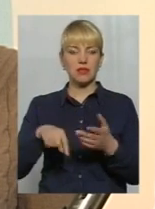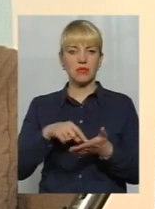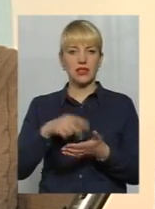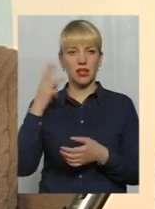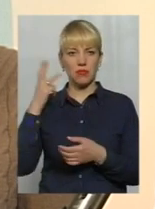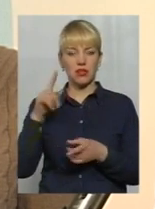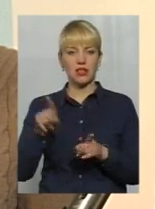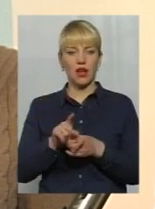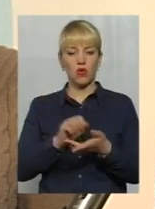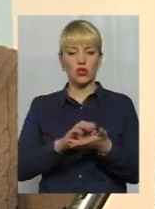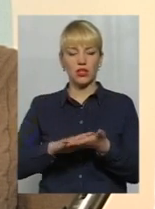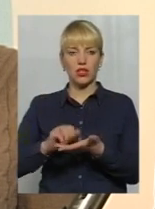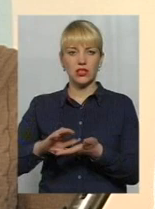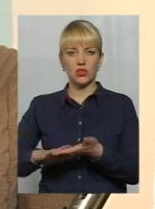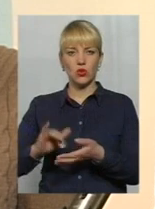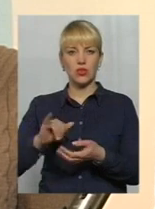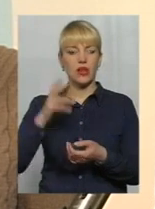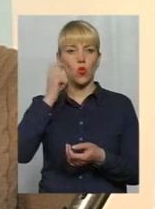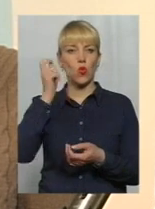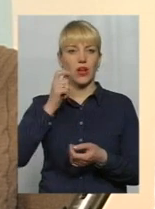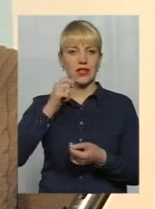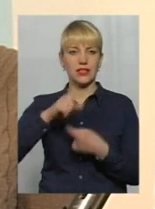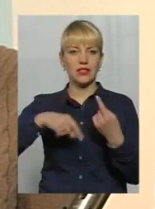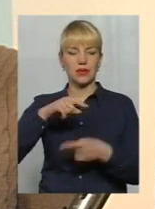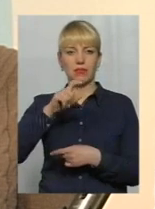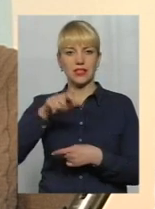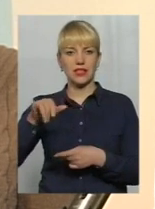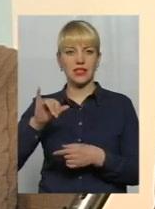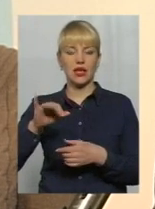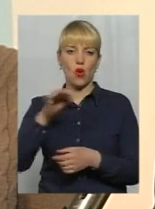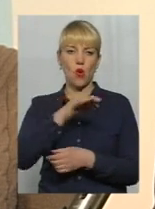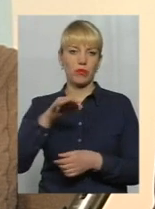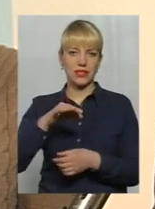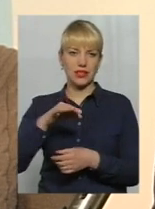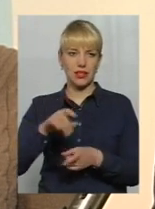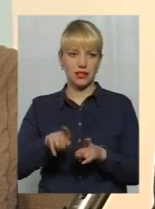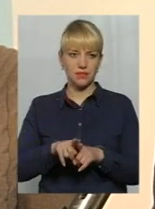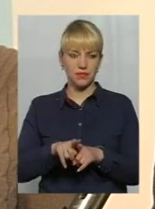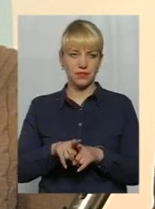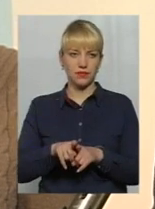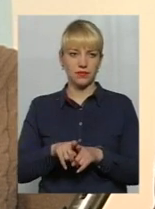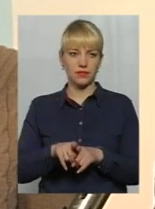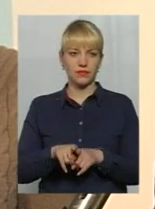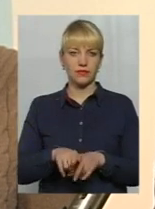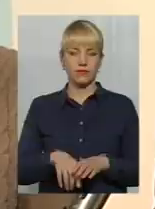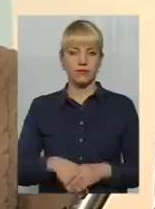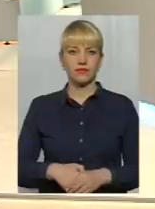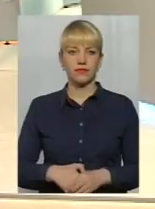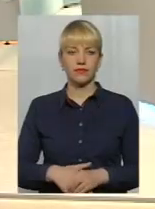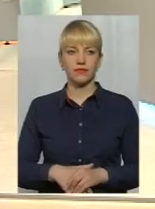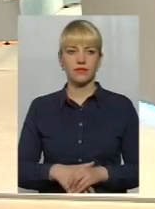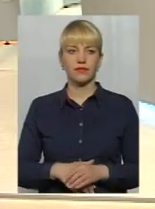але реєструється також український бізнес і бізнес обласний. Ось. ще якісь